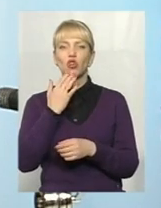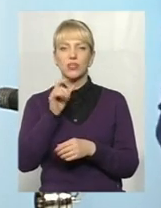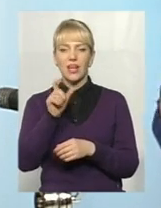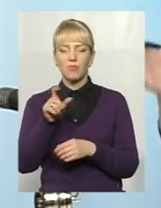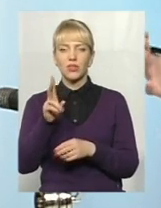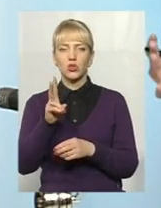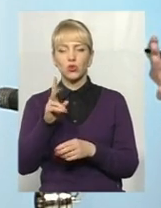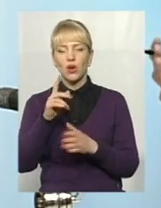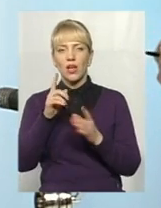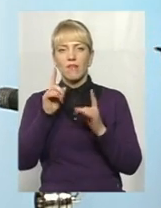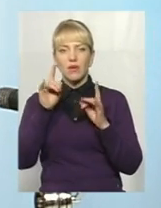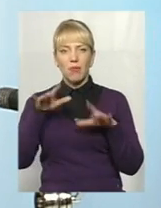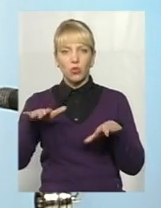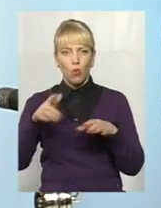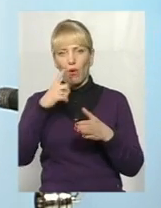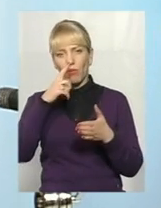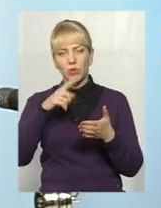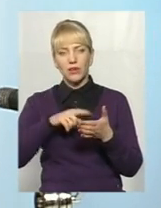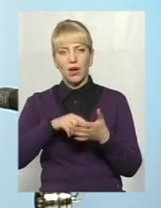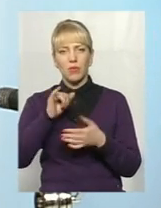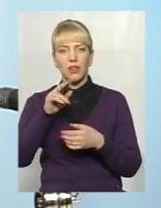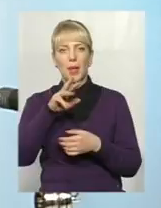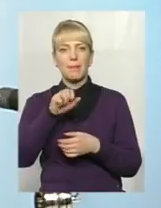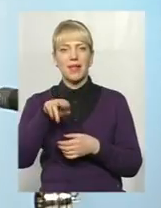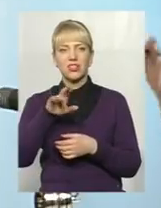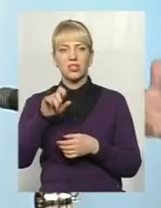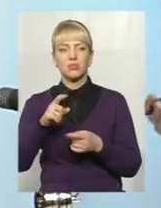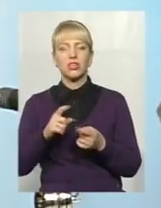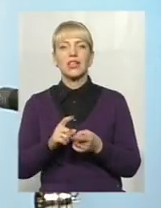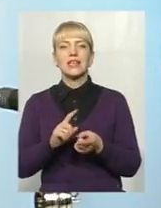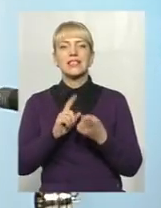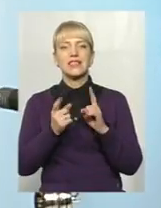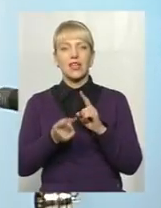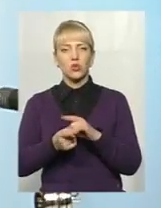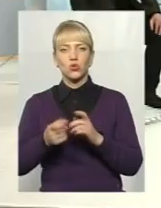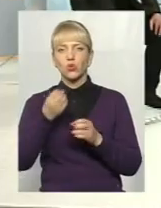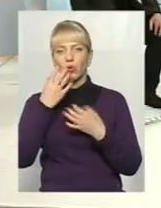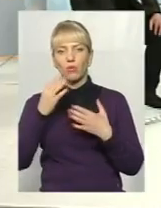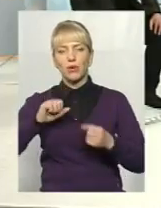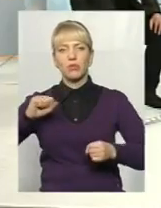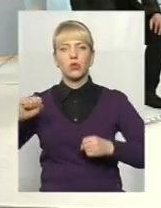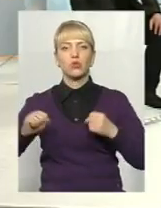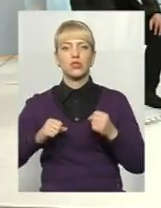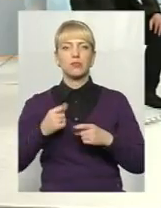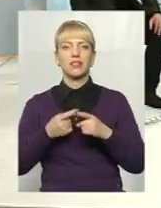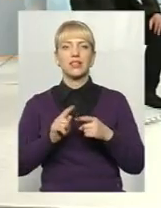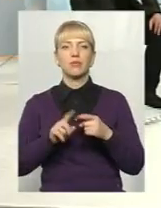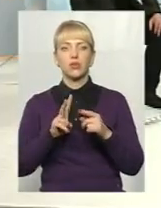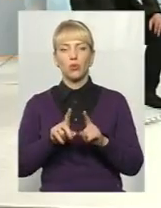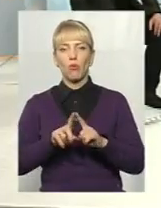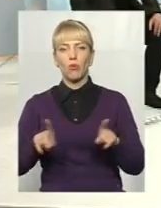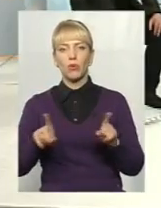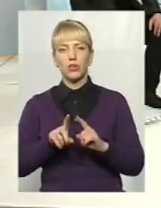потрапили до Межибожа, стають добрими друзями, і тими, хто популяризує,